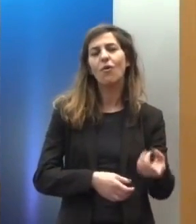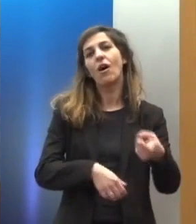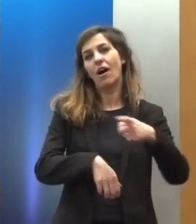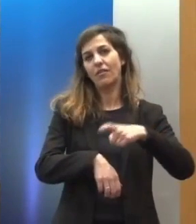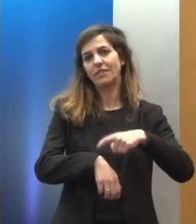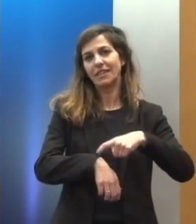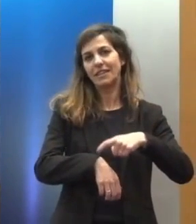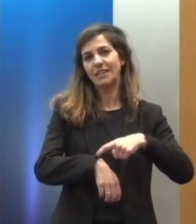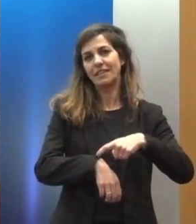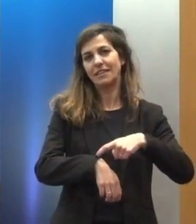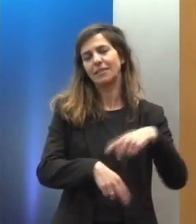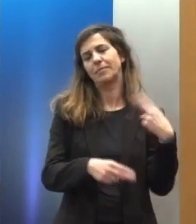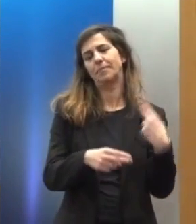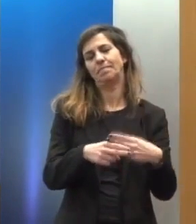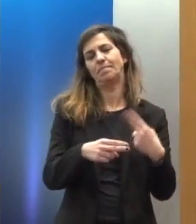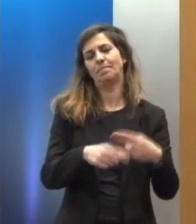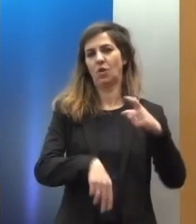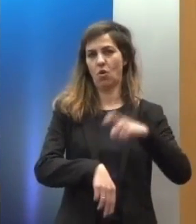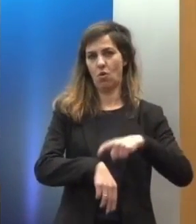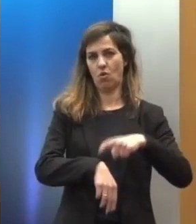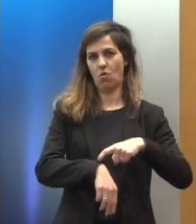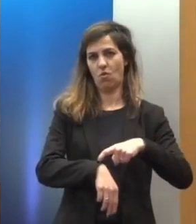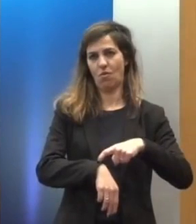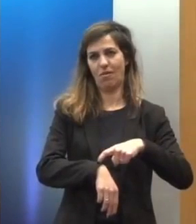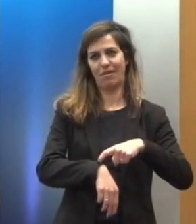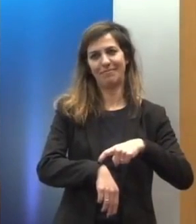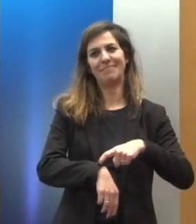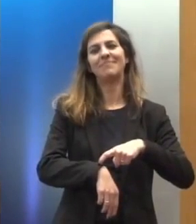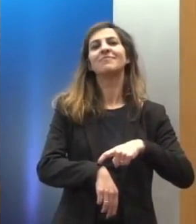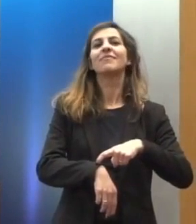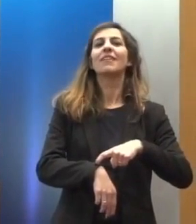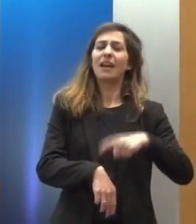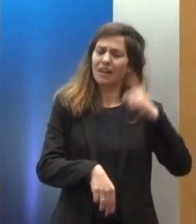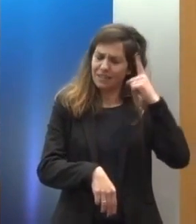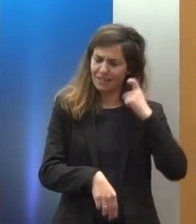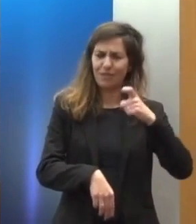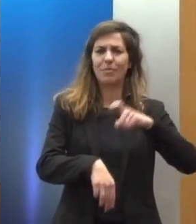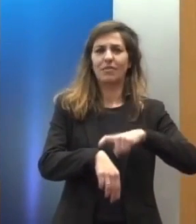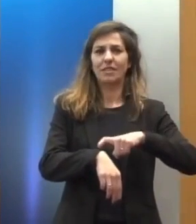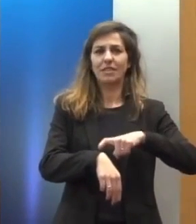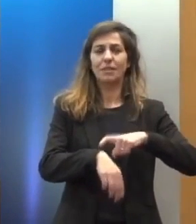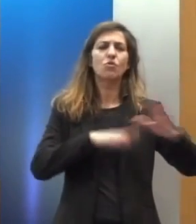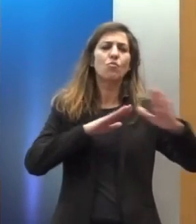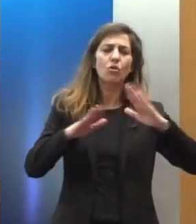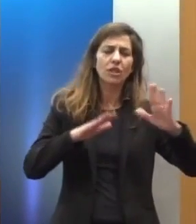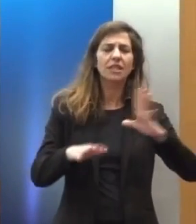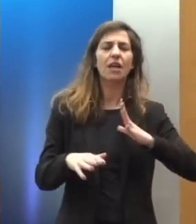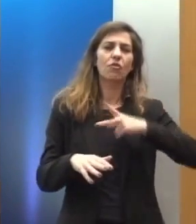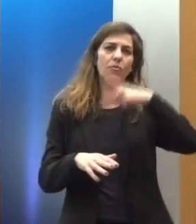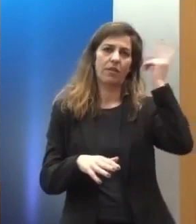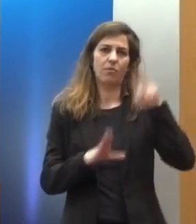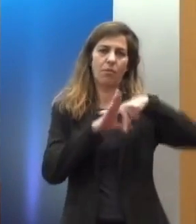ιστορικής συγκυρίας, που δείχνει να βάλει με γεωμετρική πρόοδο κατά του διεθνού σκεκτημένου προστασίας των ανθρωπίνων